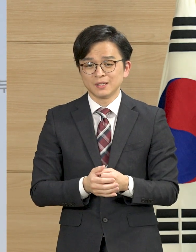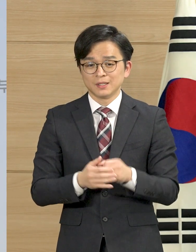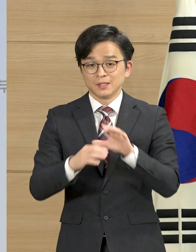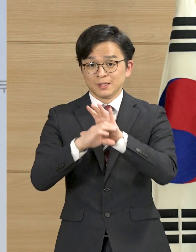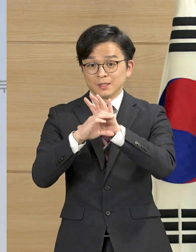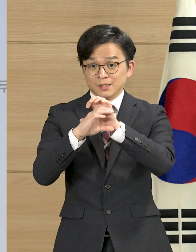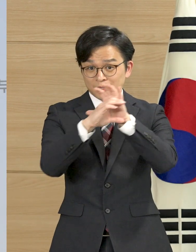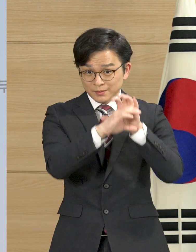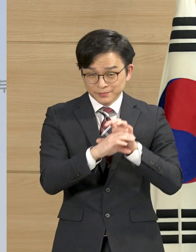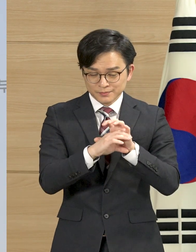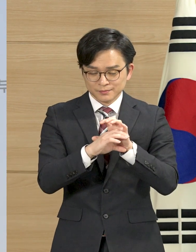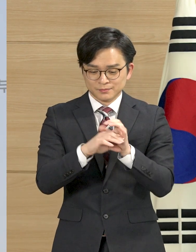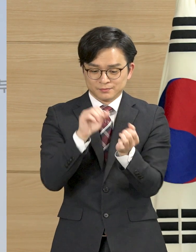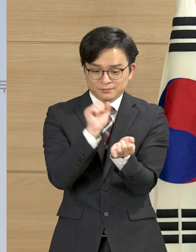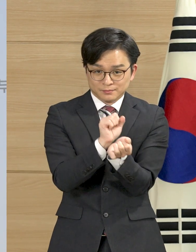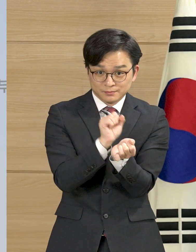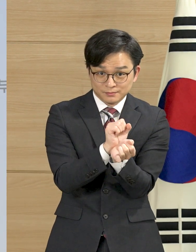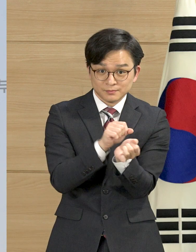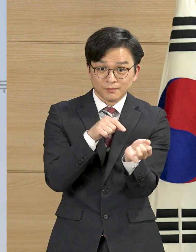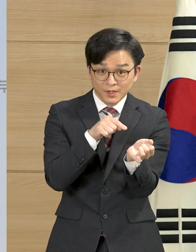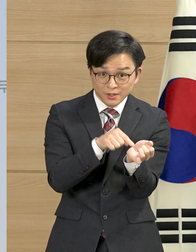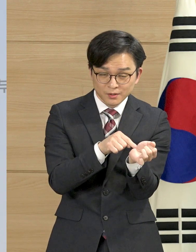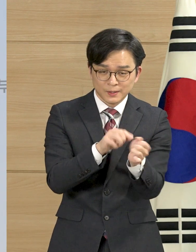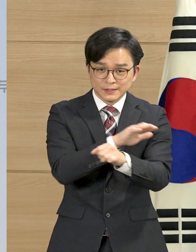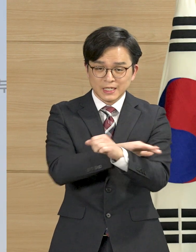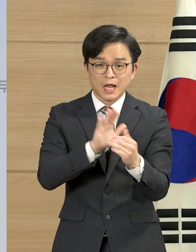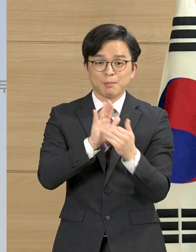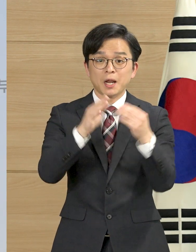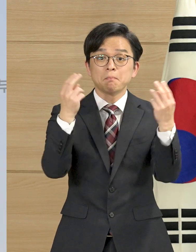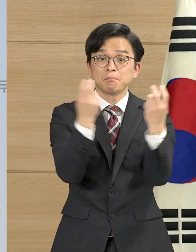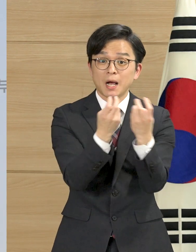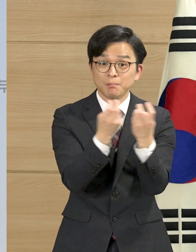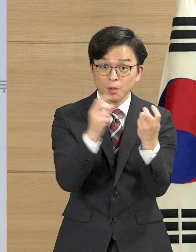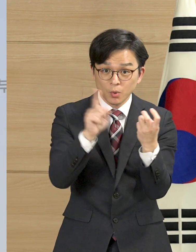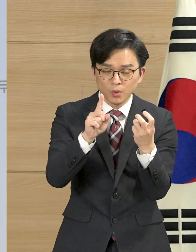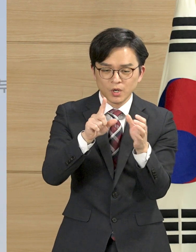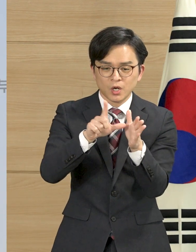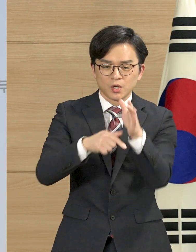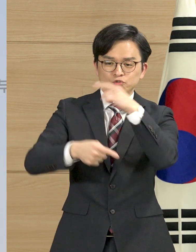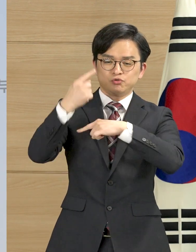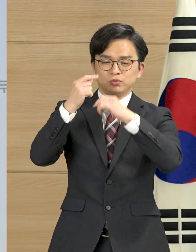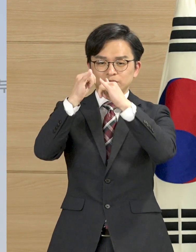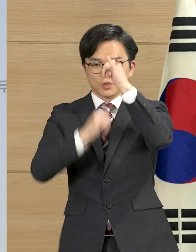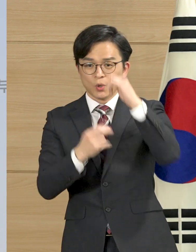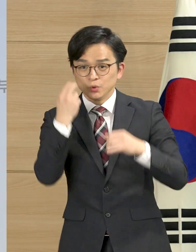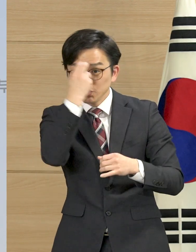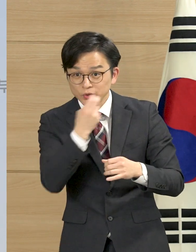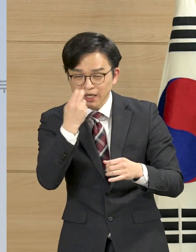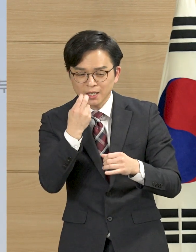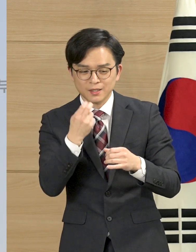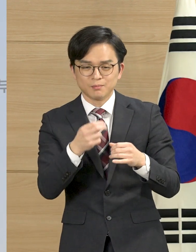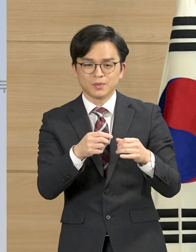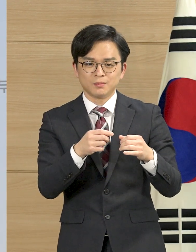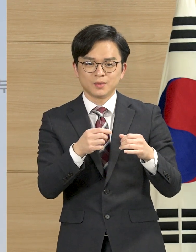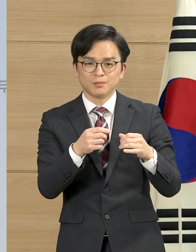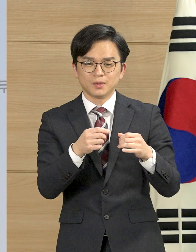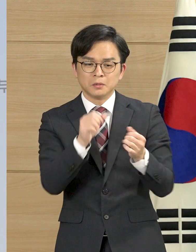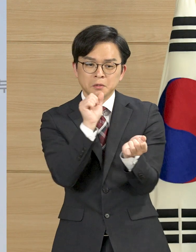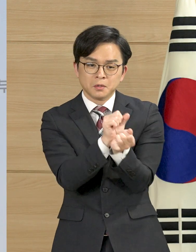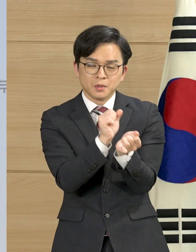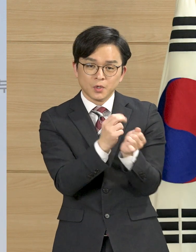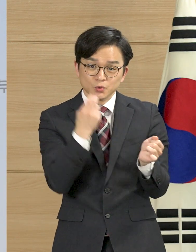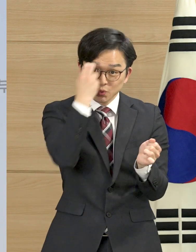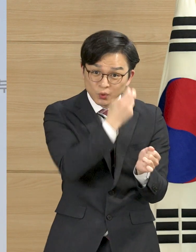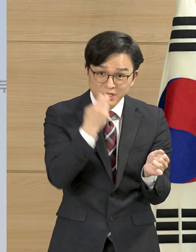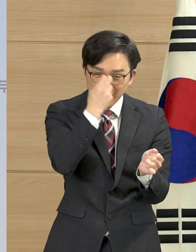신종감염병에 대처하는 방역당국의 가장 큰 무기는 역학조사와 진단검사 같은 전문적